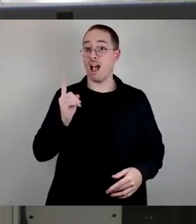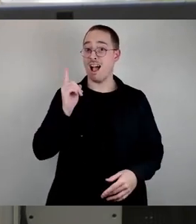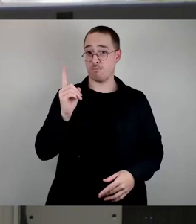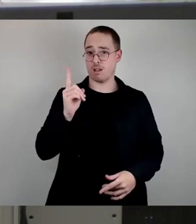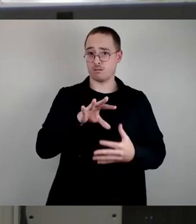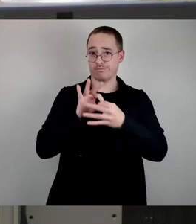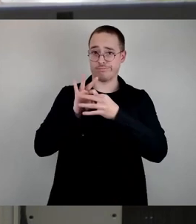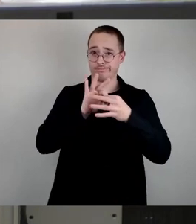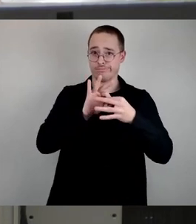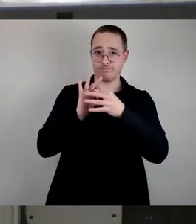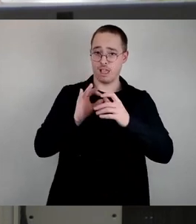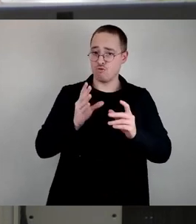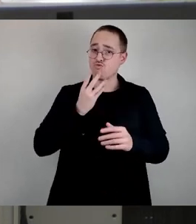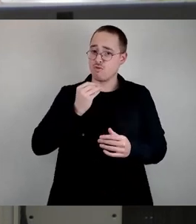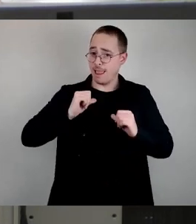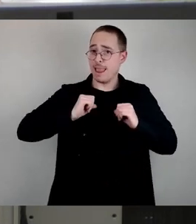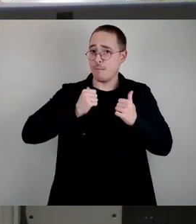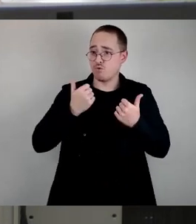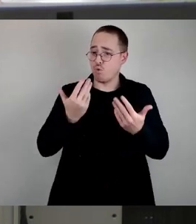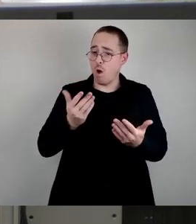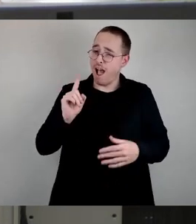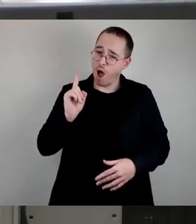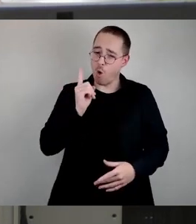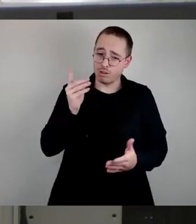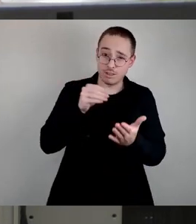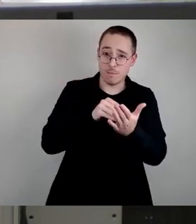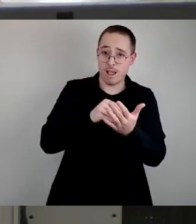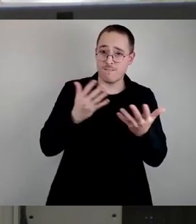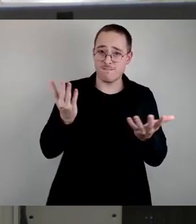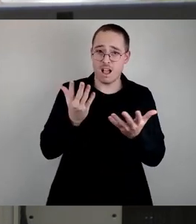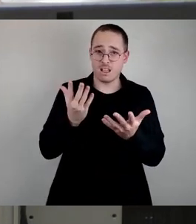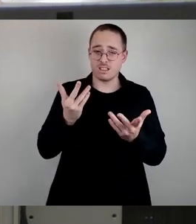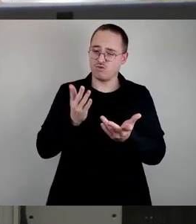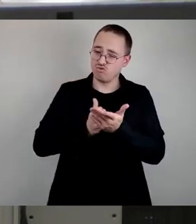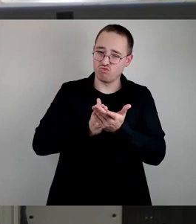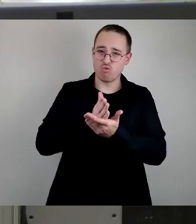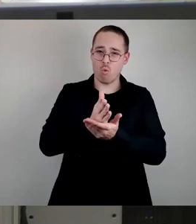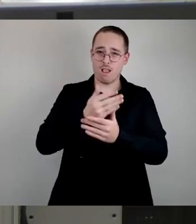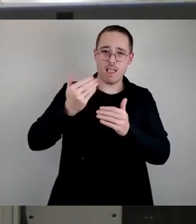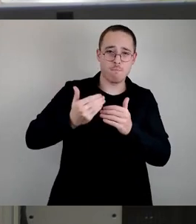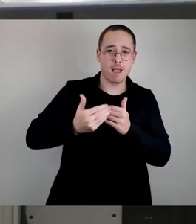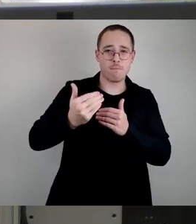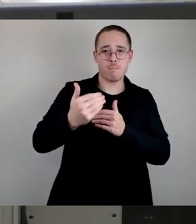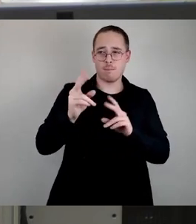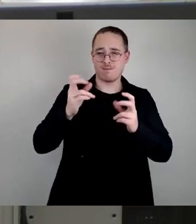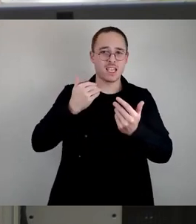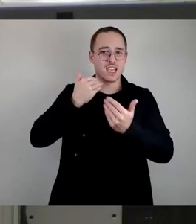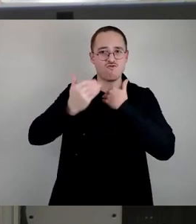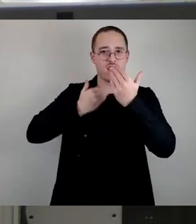Mitbürger eben immer die ständige Konfrontation mit der Geschichte dazugehört.